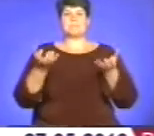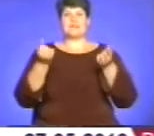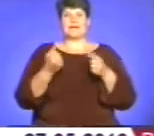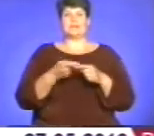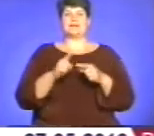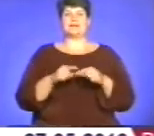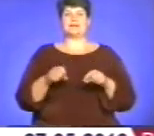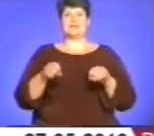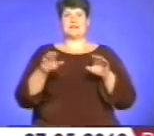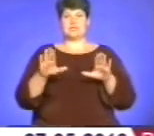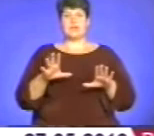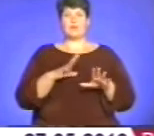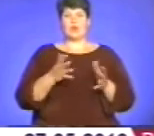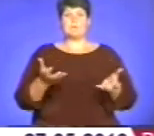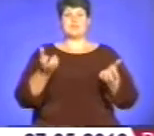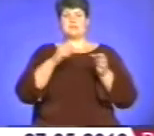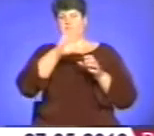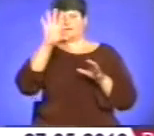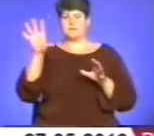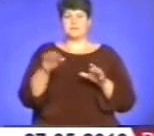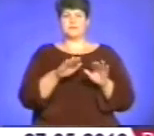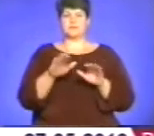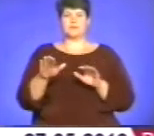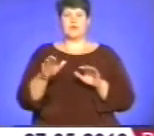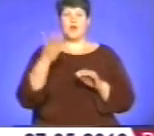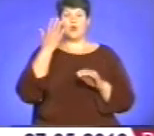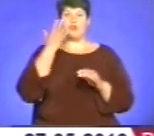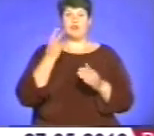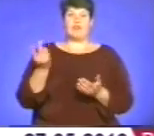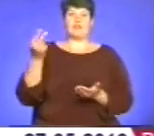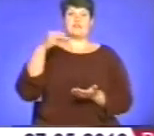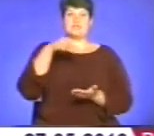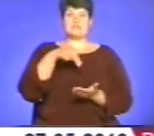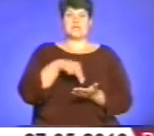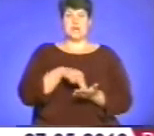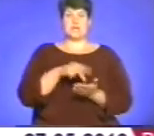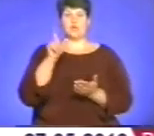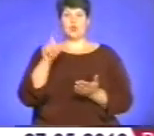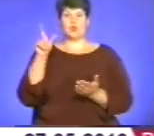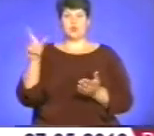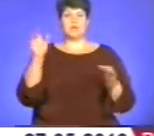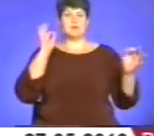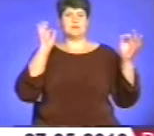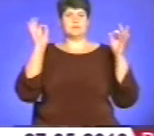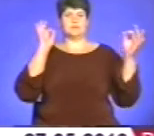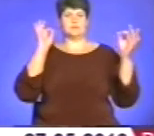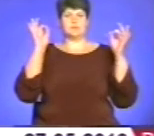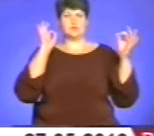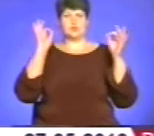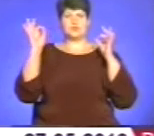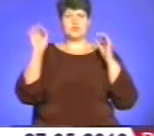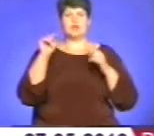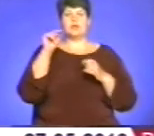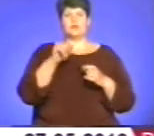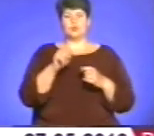було прийнято згідно всіх норм. Але коли встали люди разом і розвучав в тому історичному місці, бо